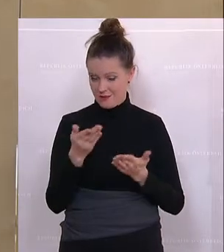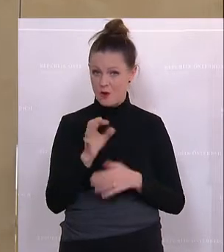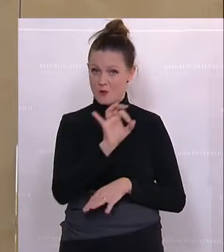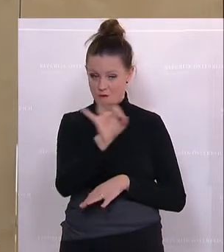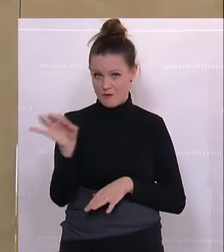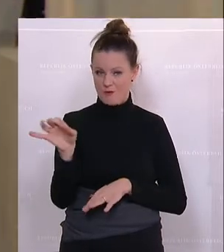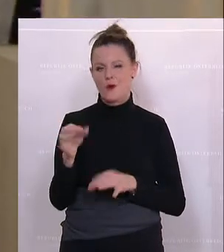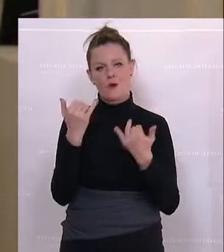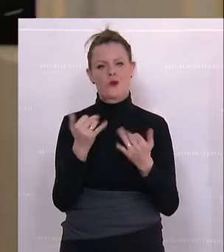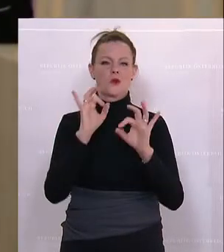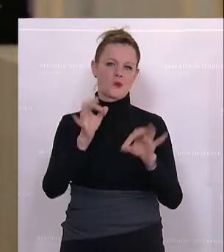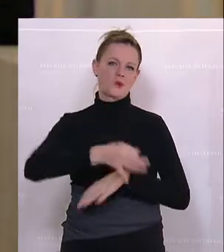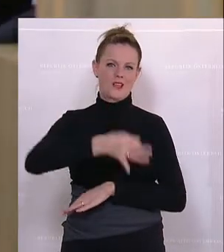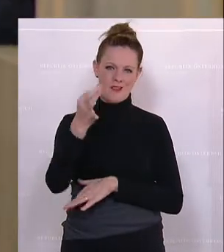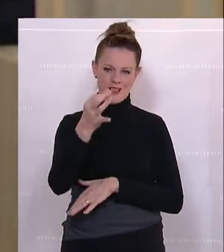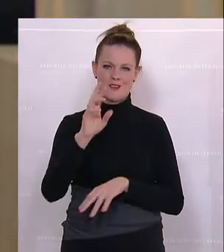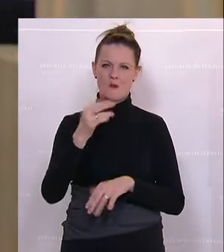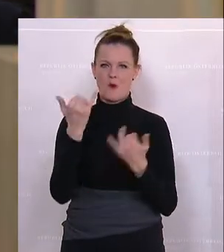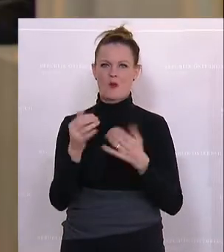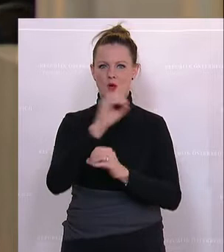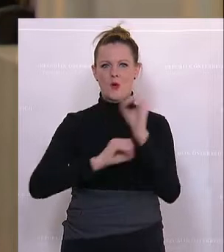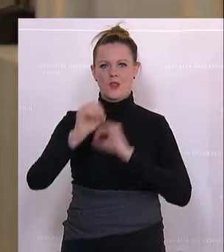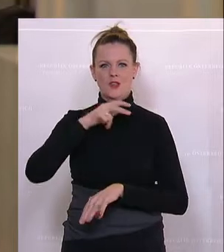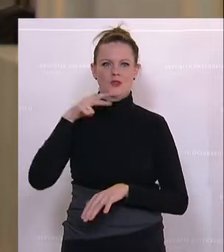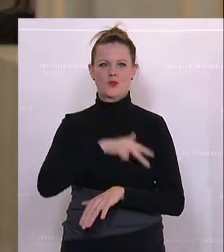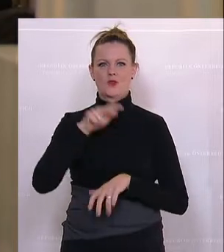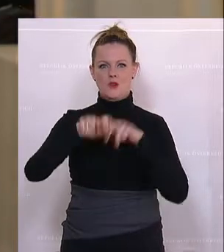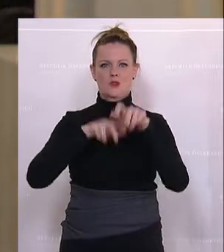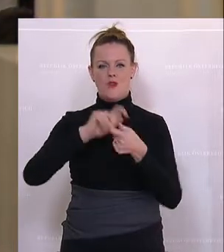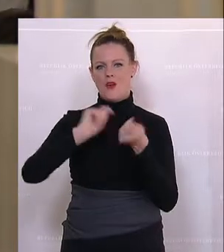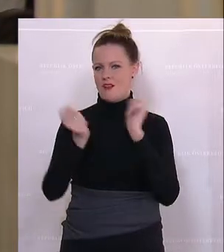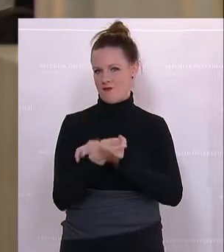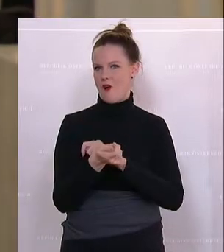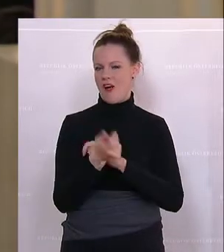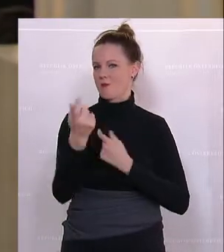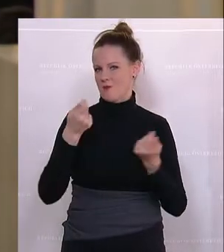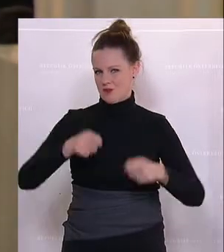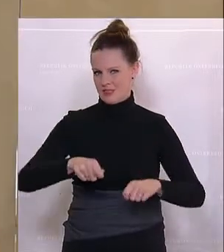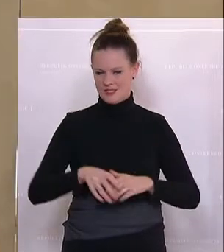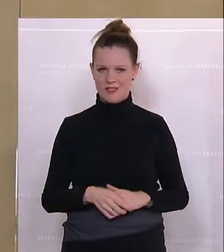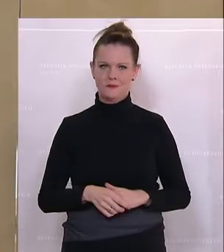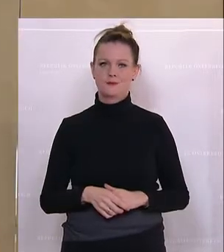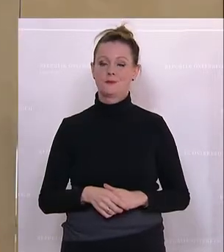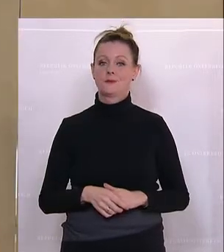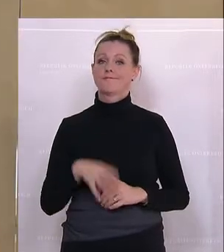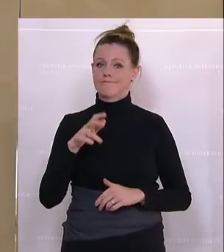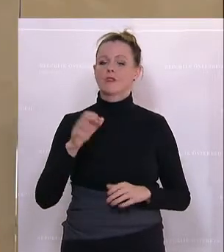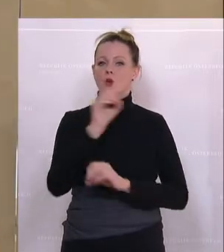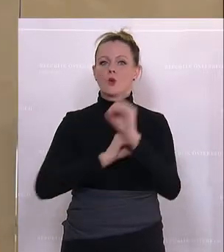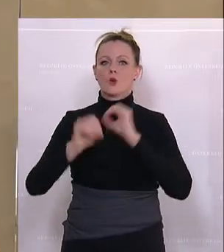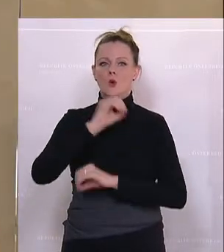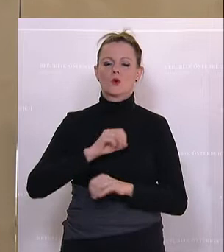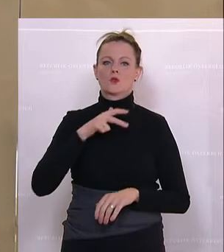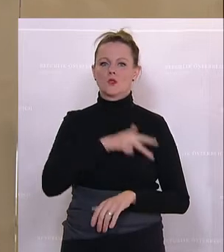ein guter Tag, wenn wir heute die ökosoziale Steuerreform beschließen. Diese ökosoziale